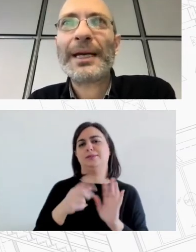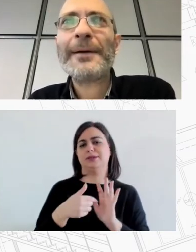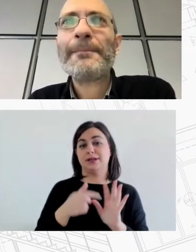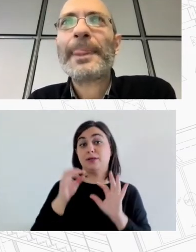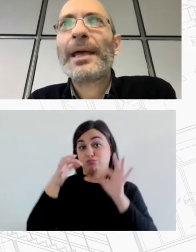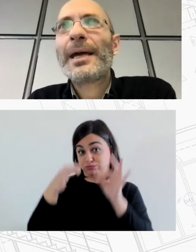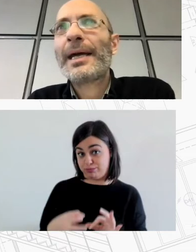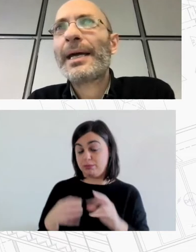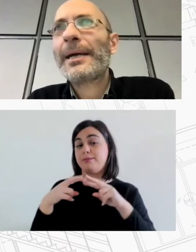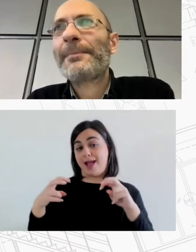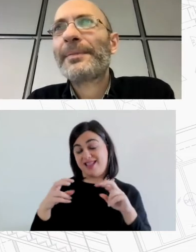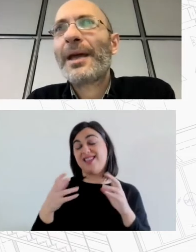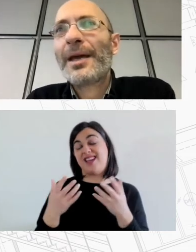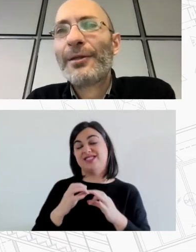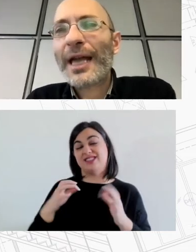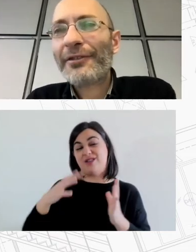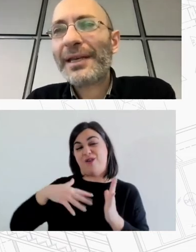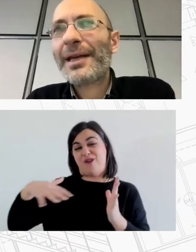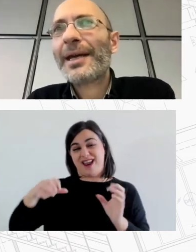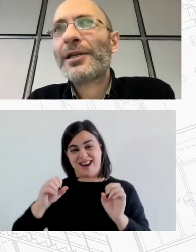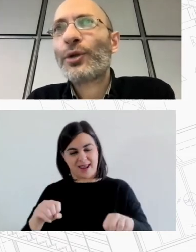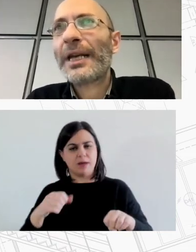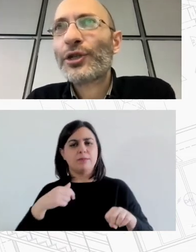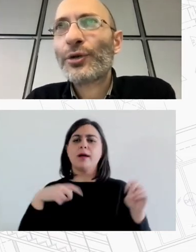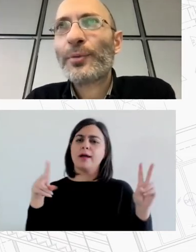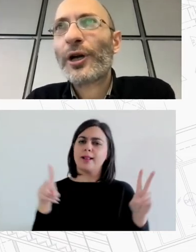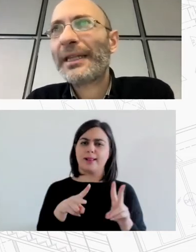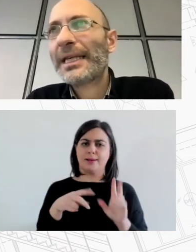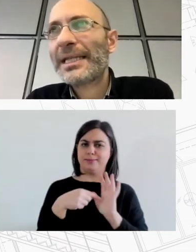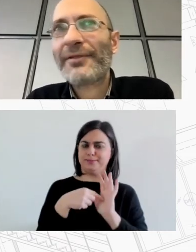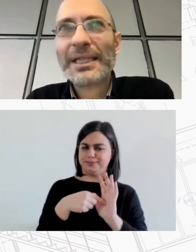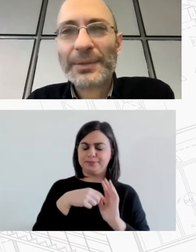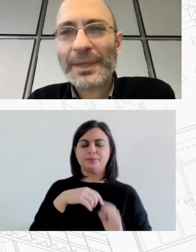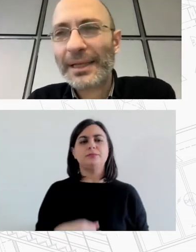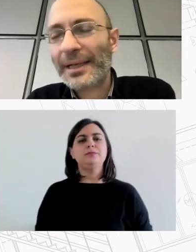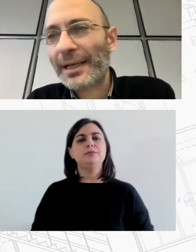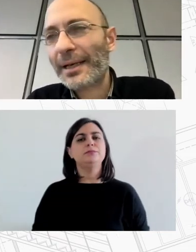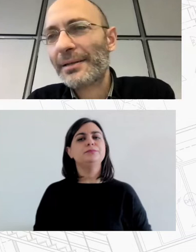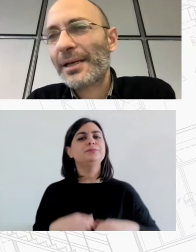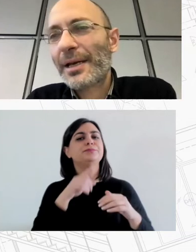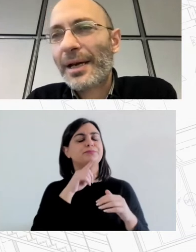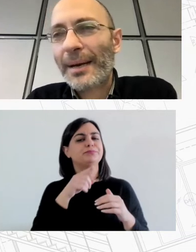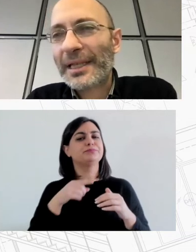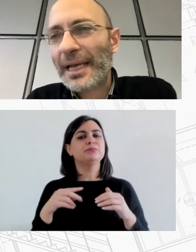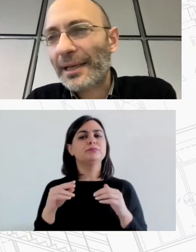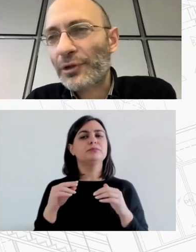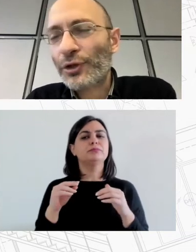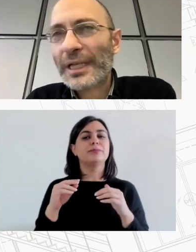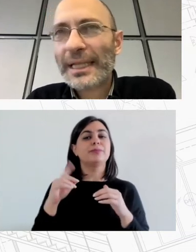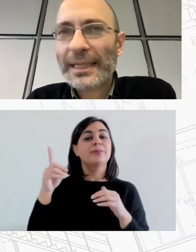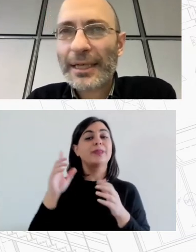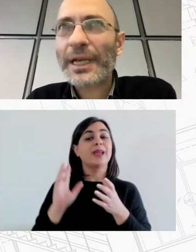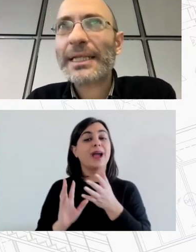λεπτομέρεια Η δουλειά αυτή έγινε στο πλαίσιο προγραμματικής σύμβασης με την Αναπτυξιακή